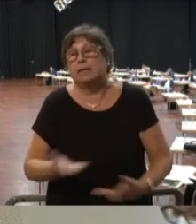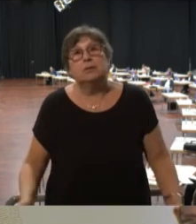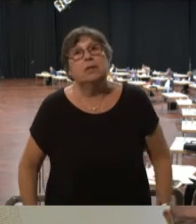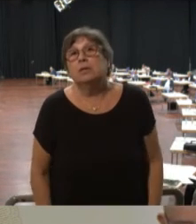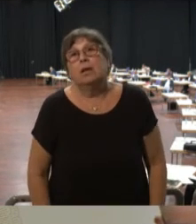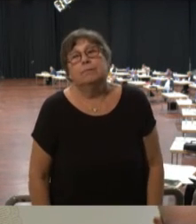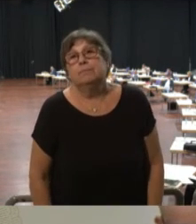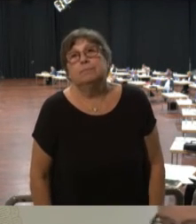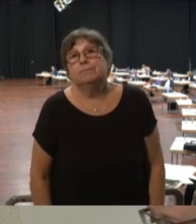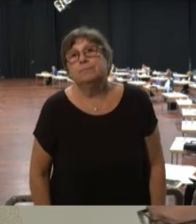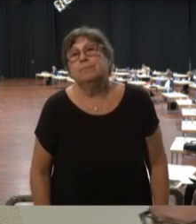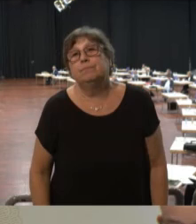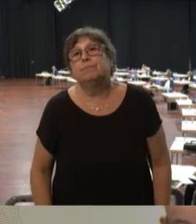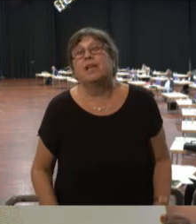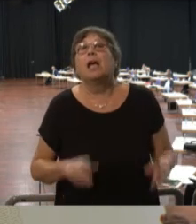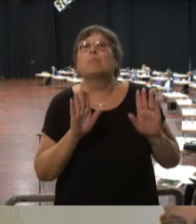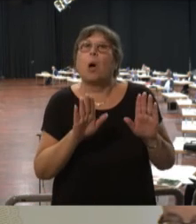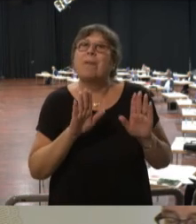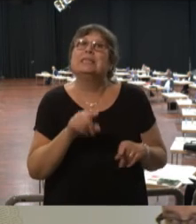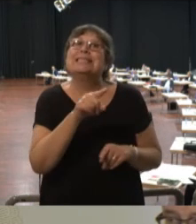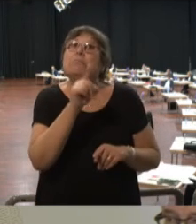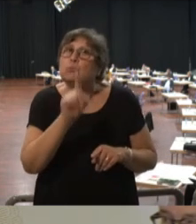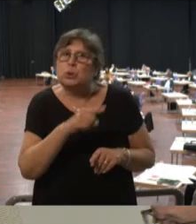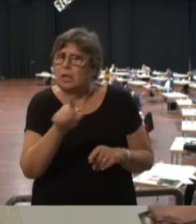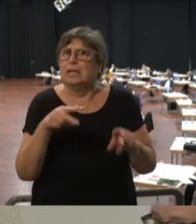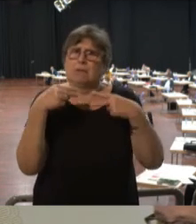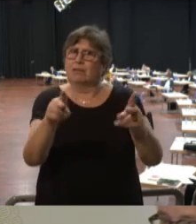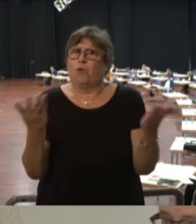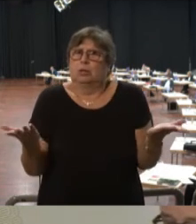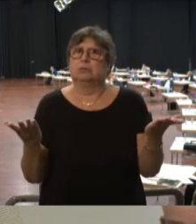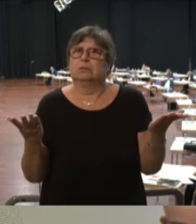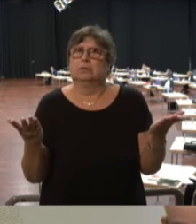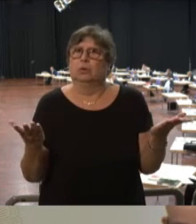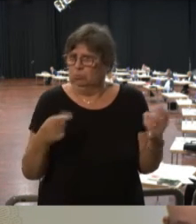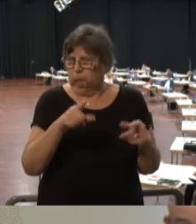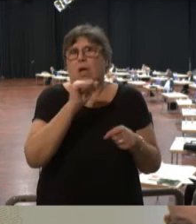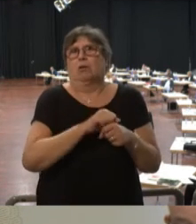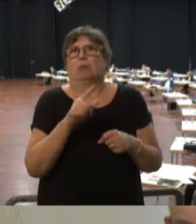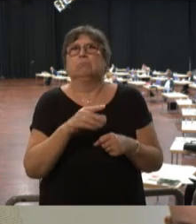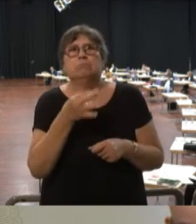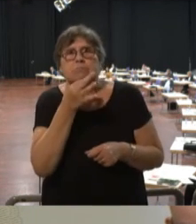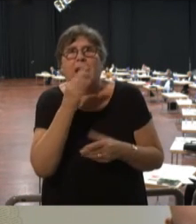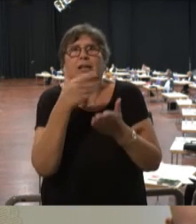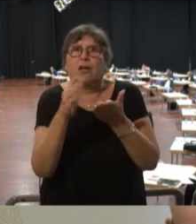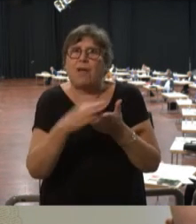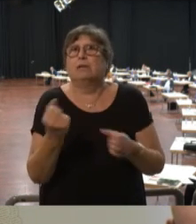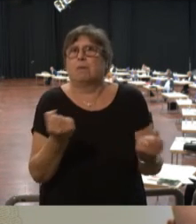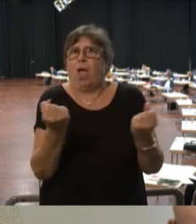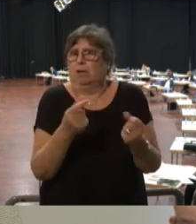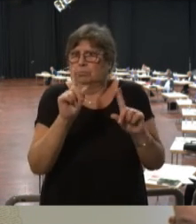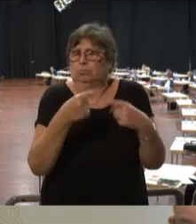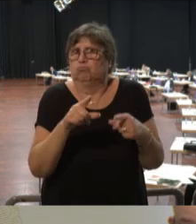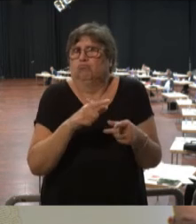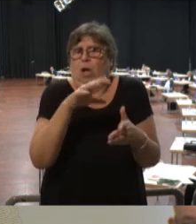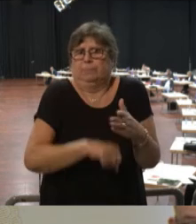geht ja nicht. Moment, Sie müssen ja nicht antworten. Ja, gut. Sie können Ihre Rede durchaus halten. Wir müssen nichts